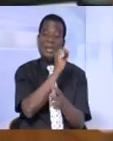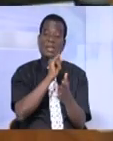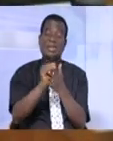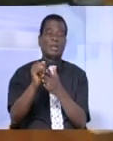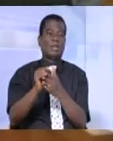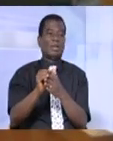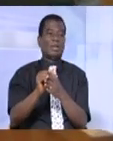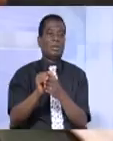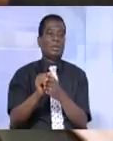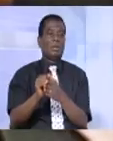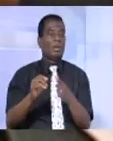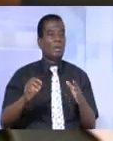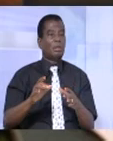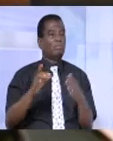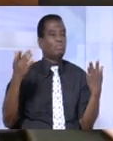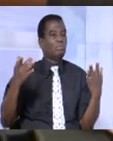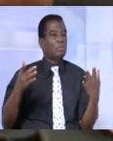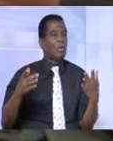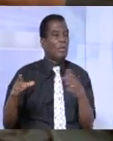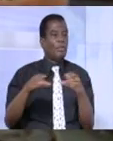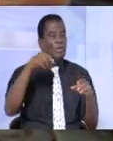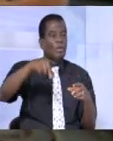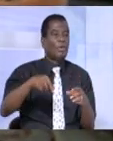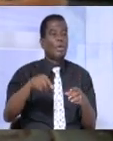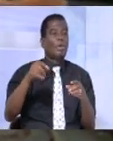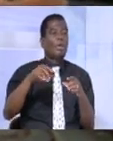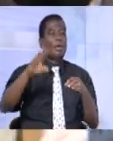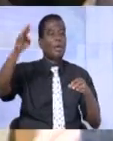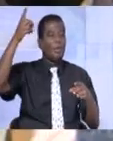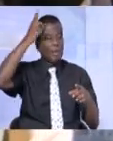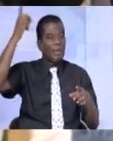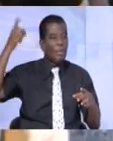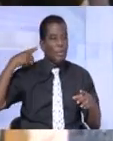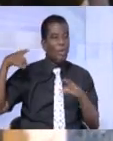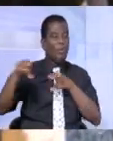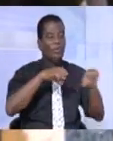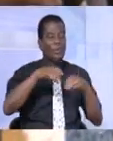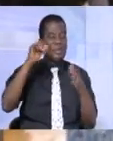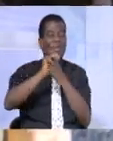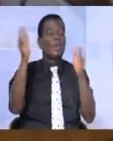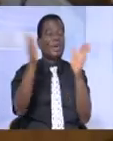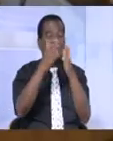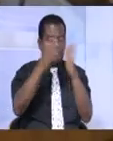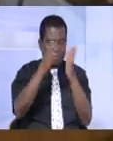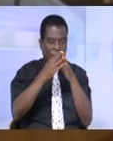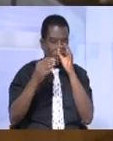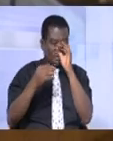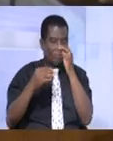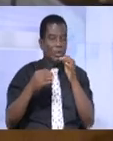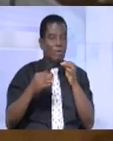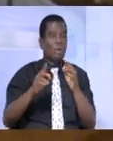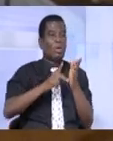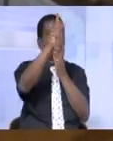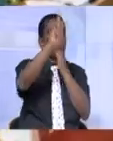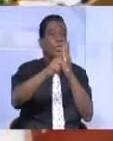travaux du projet de loi sur la répression du terrorisme par la commission des affaires générales et institutionnelles du Parlement CAGI. Le